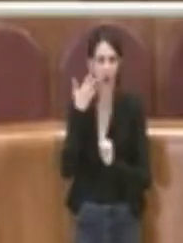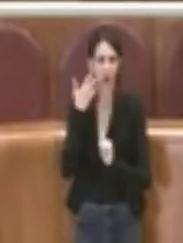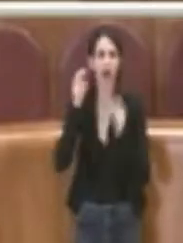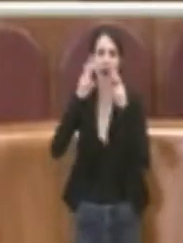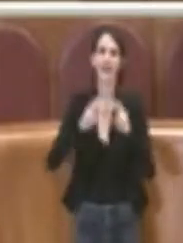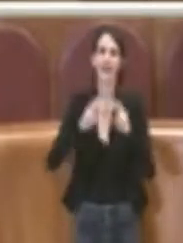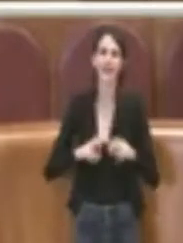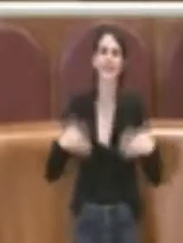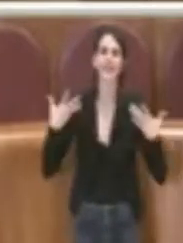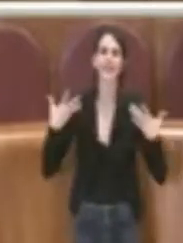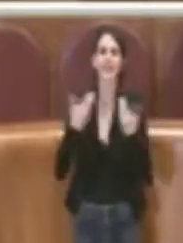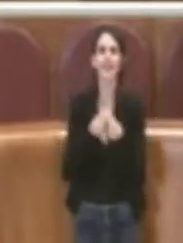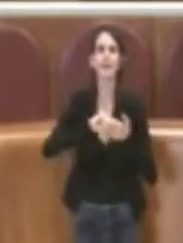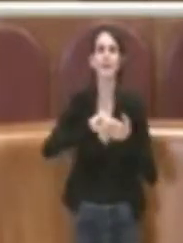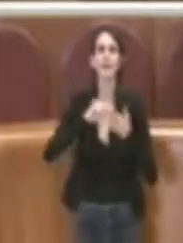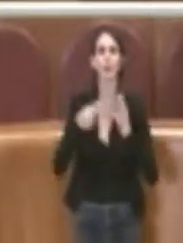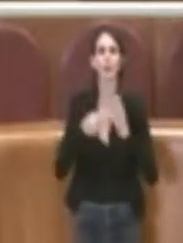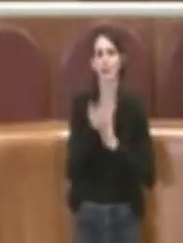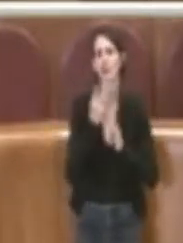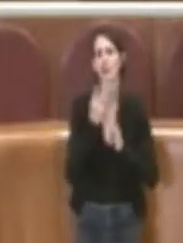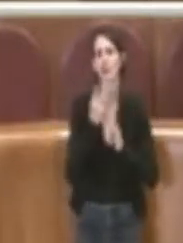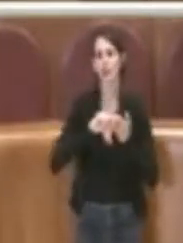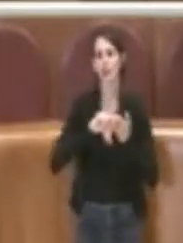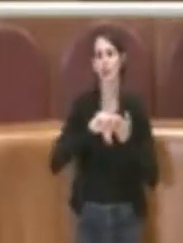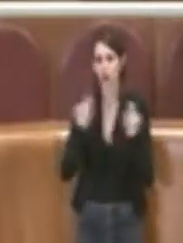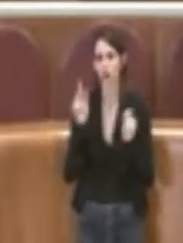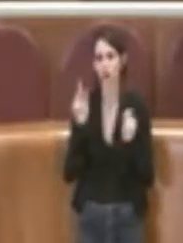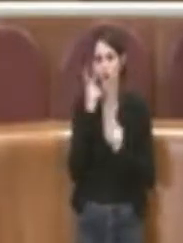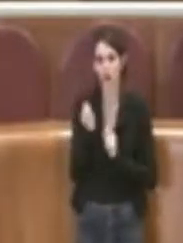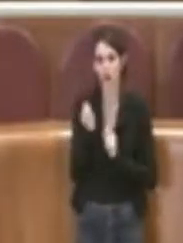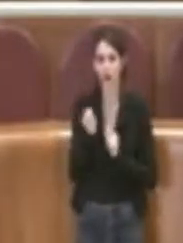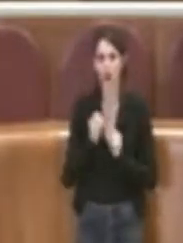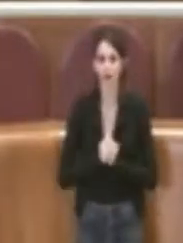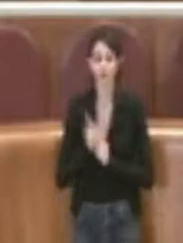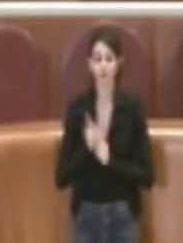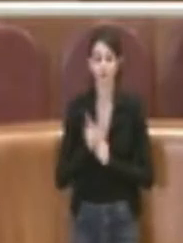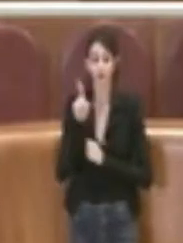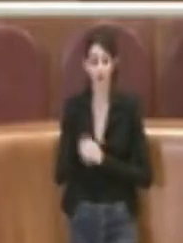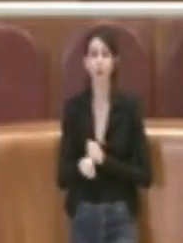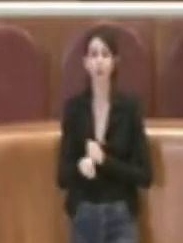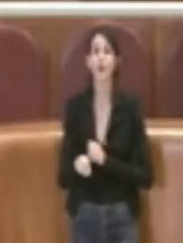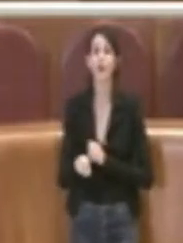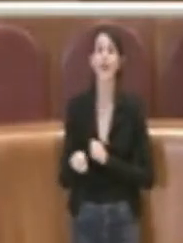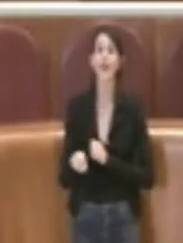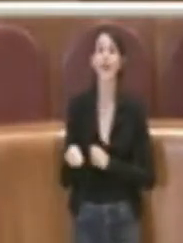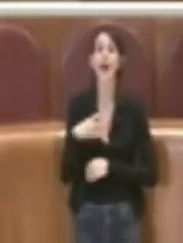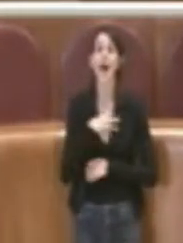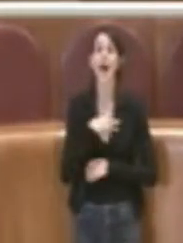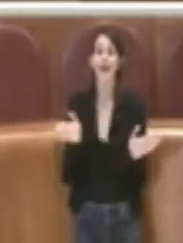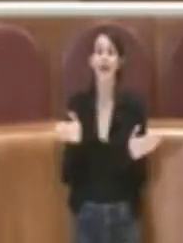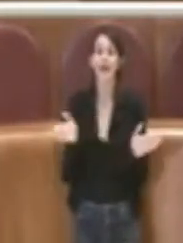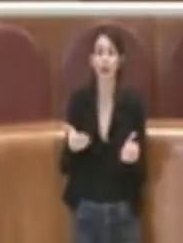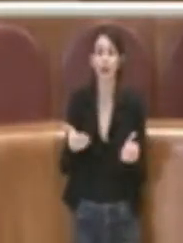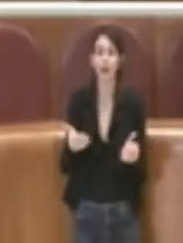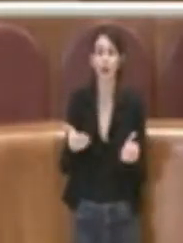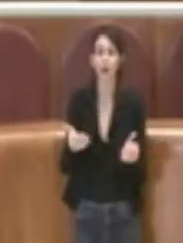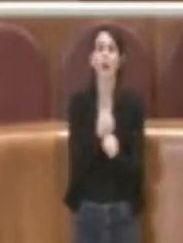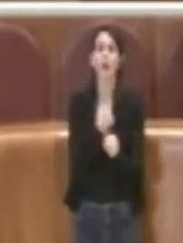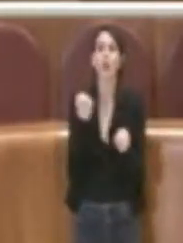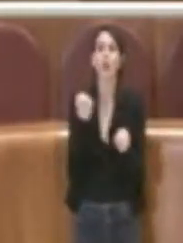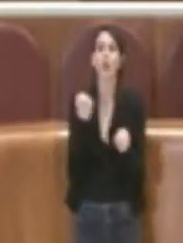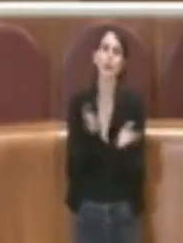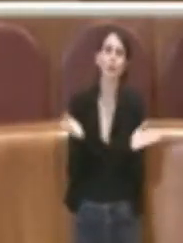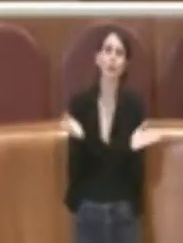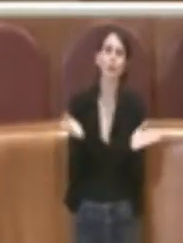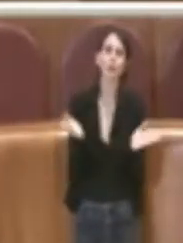...assieme il problema per trovare una soluzione è al lavoro, ripeto, l'assessorato lavori pubblici,'assessorato è commissione scuola